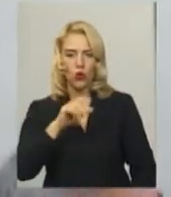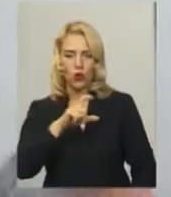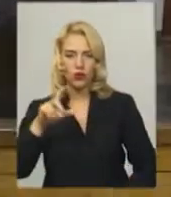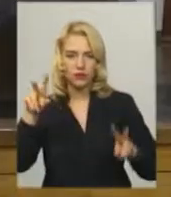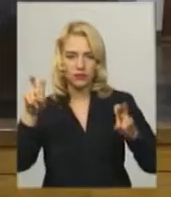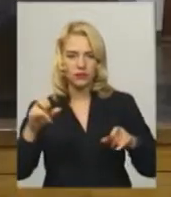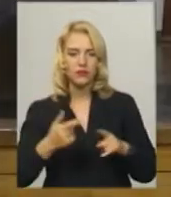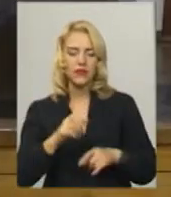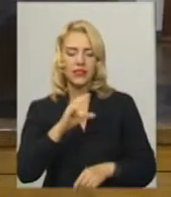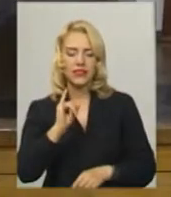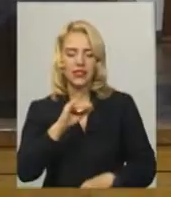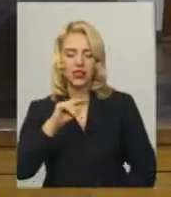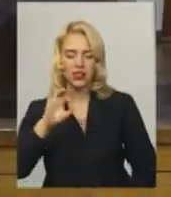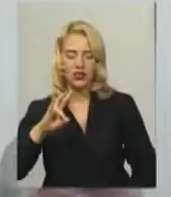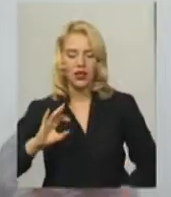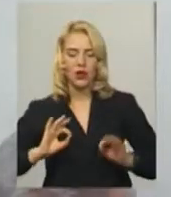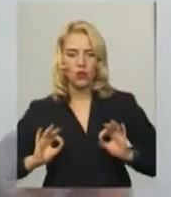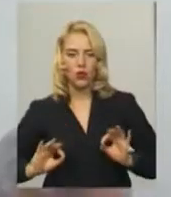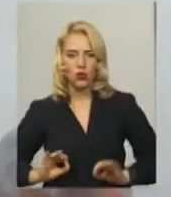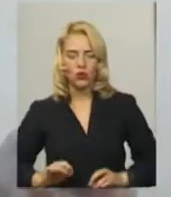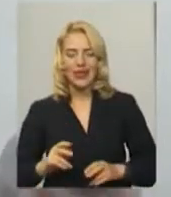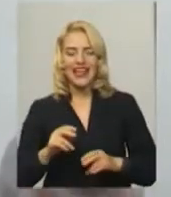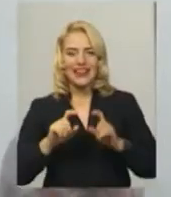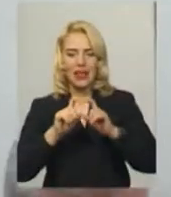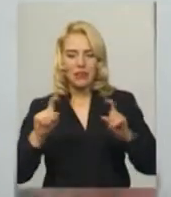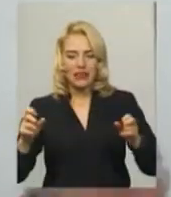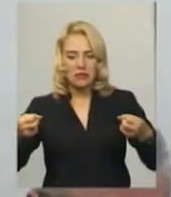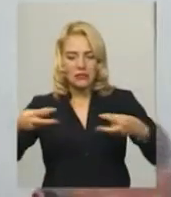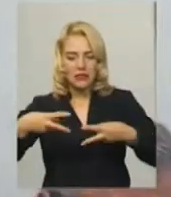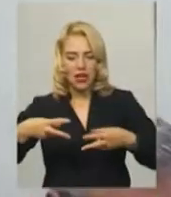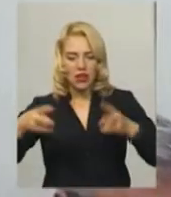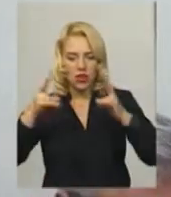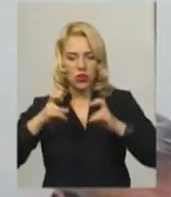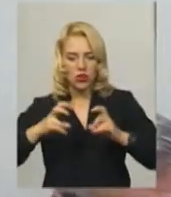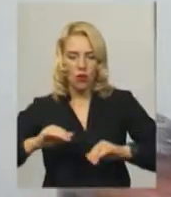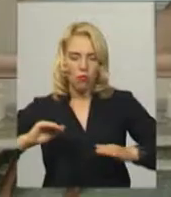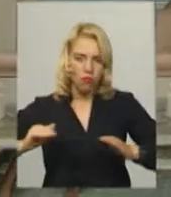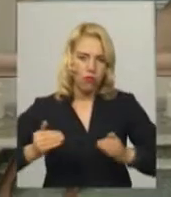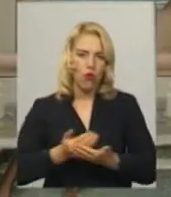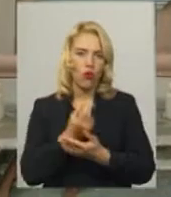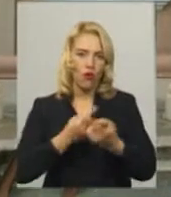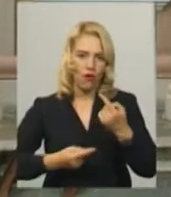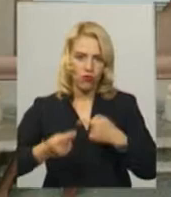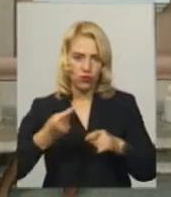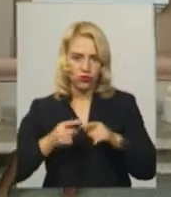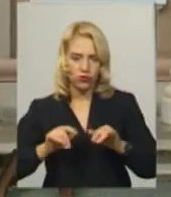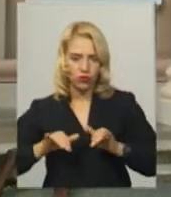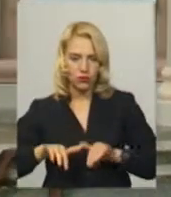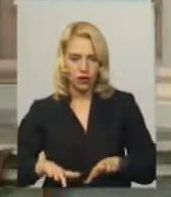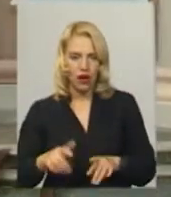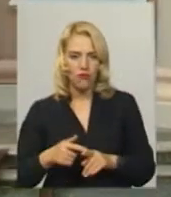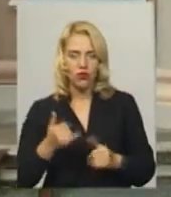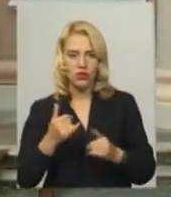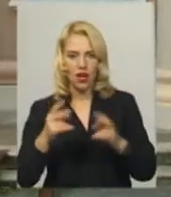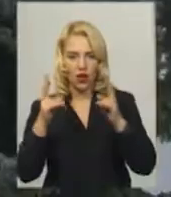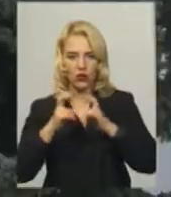прокуратура України, а саме Департамент спеціальних розслідувань, поновлює слідство у справі полковника СБУ. Наразі справу розглядають у Хмельницькому